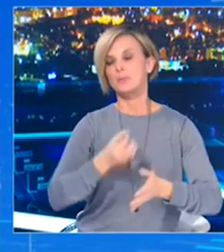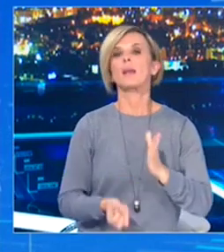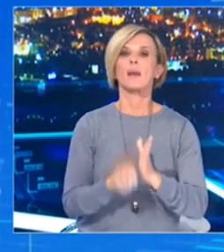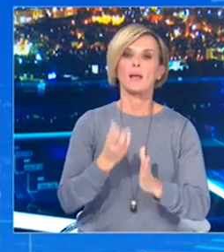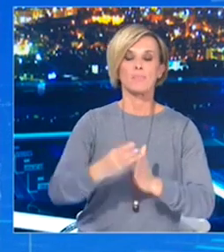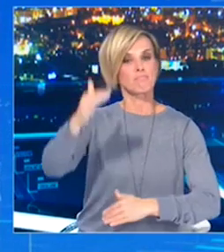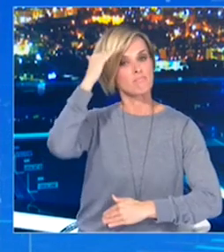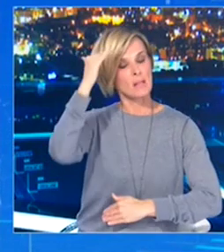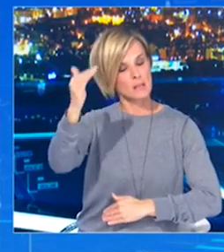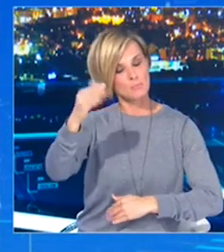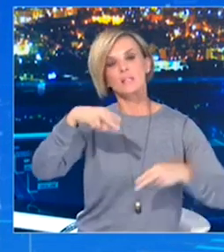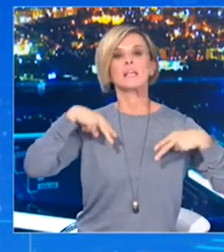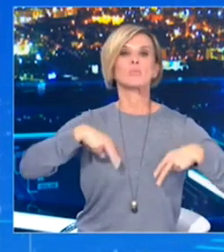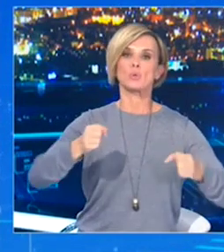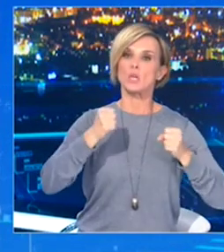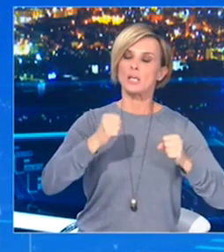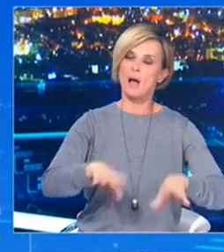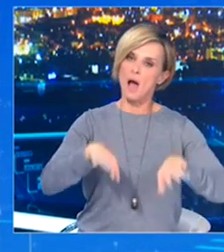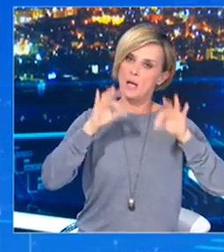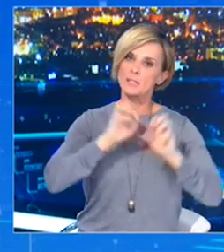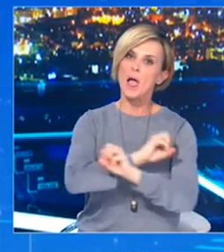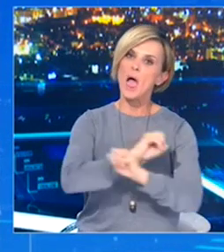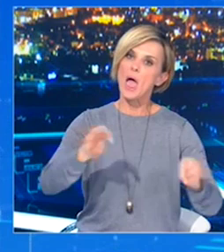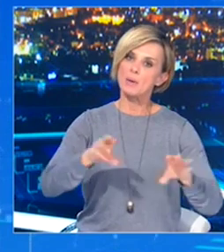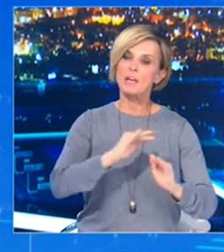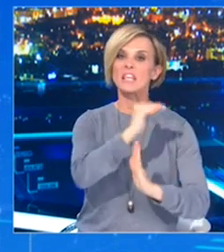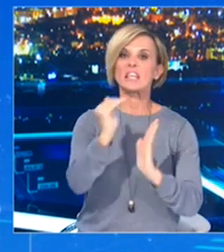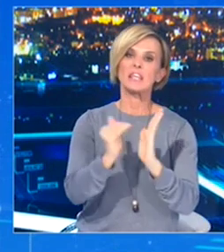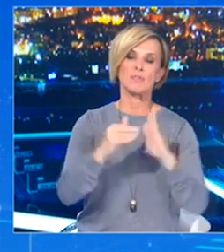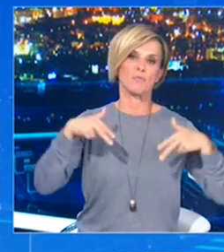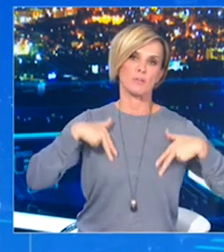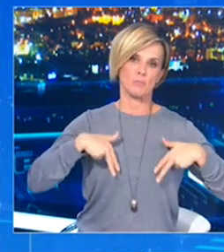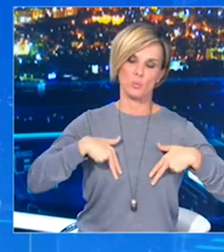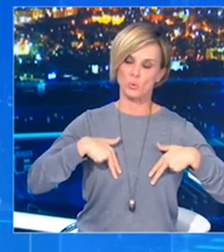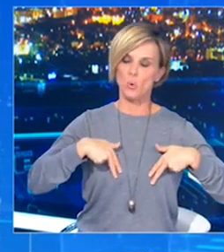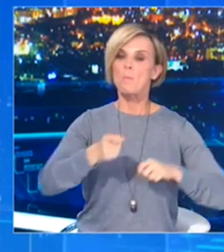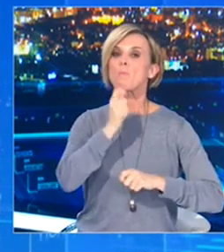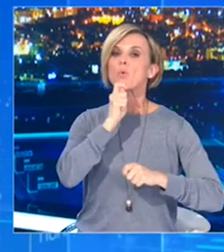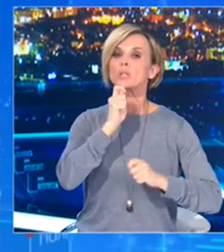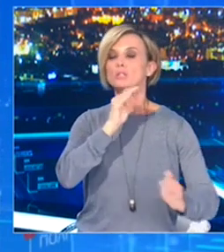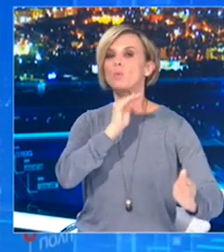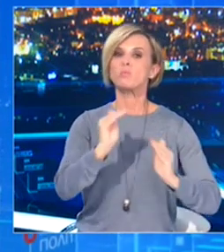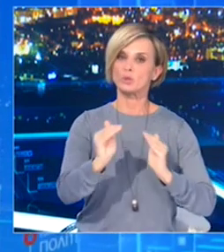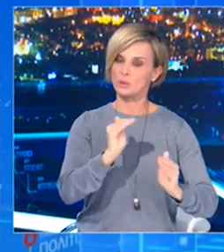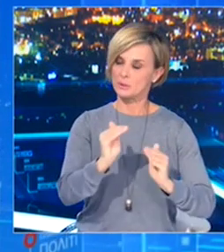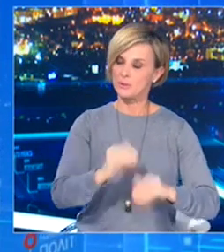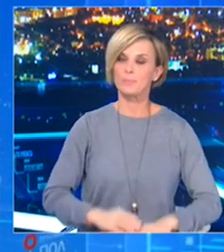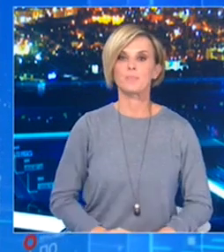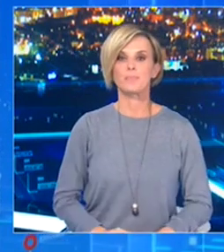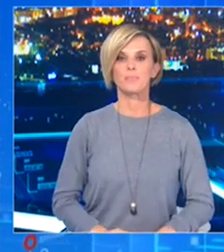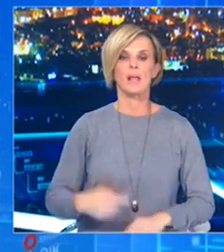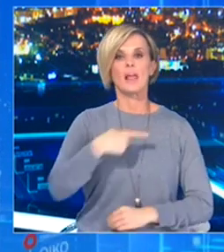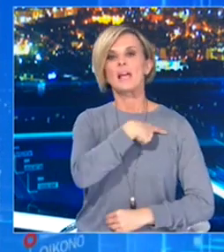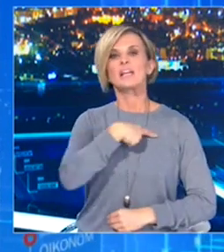Καλησφέρας από το Υπουργείο Υγείας. Ξεκινά η ενημέρωση από τον Υφυπουργό Πολιτικής Προστασίας και Διαχείρισης Κρίση, ο Νίκο Χαρδαλιά, την